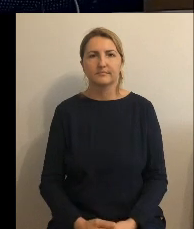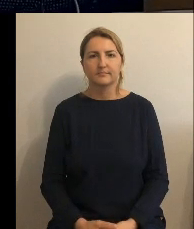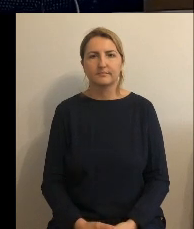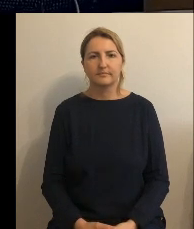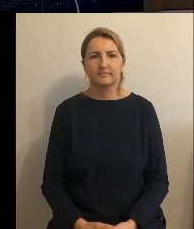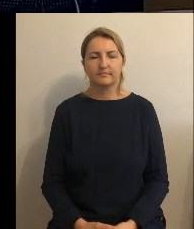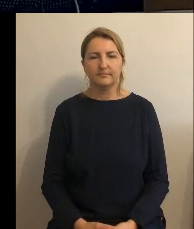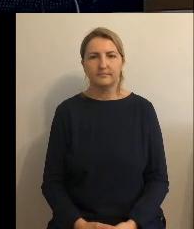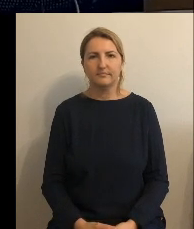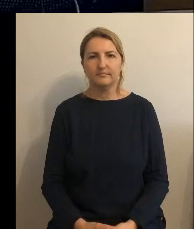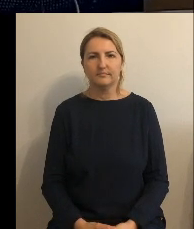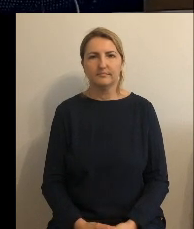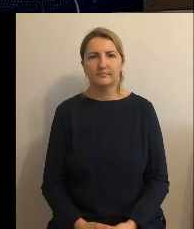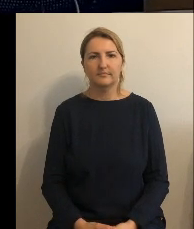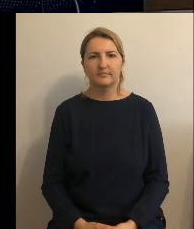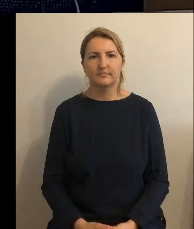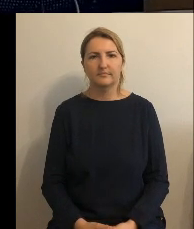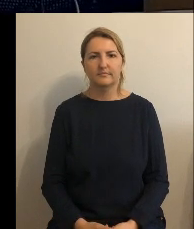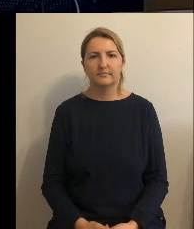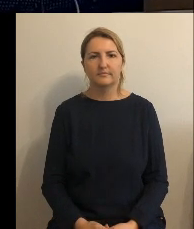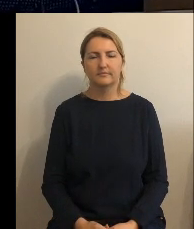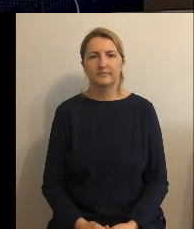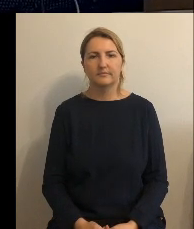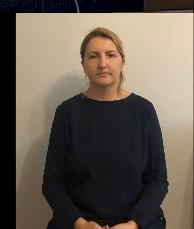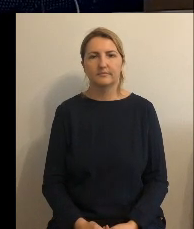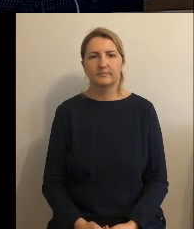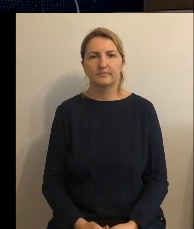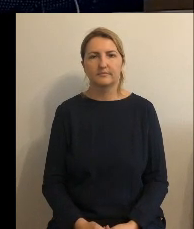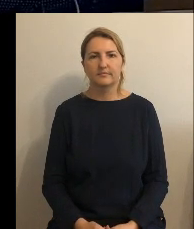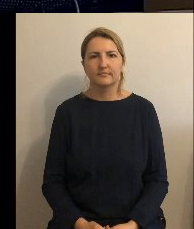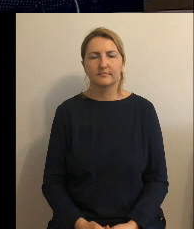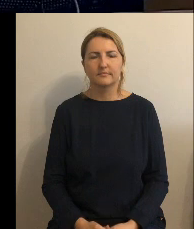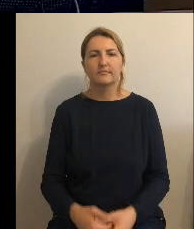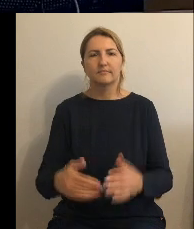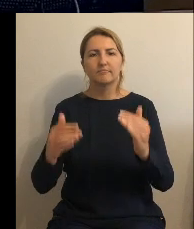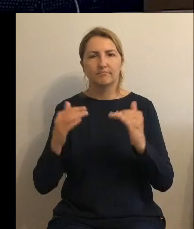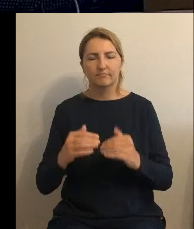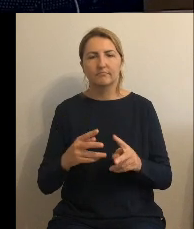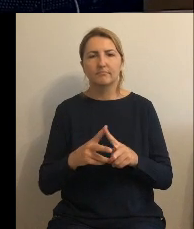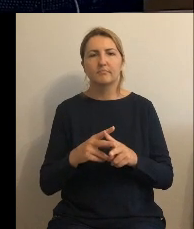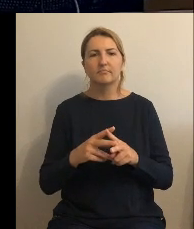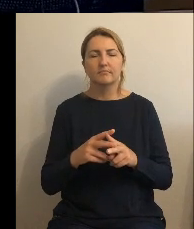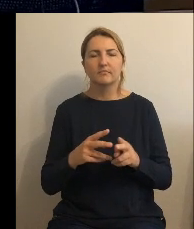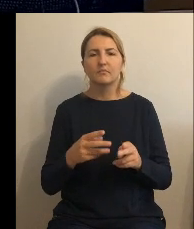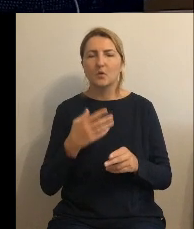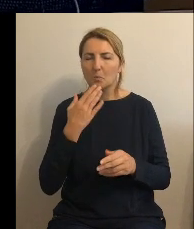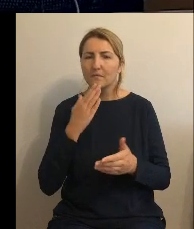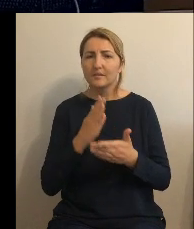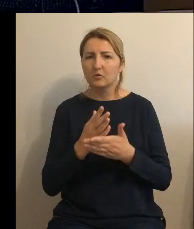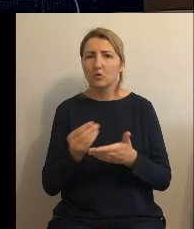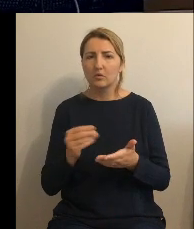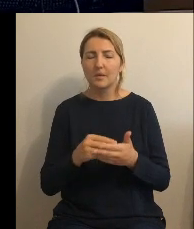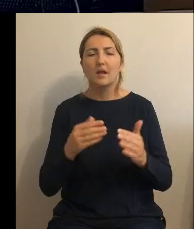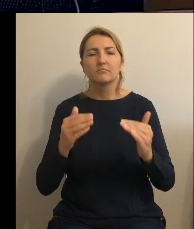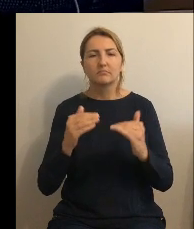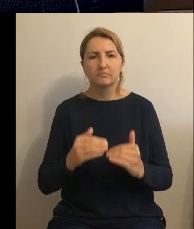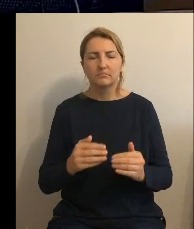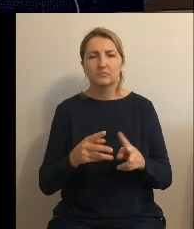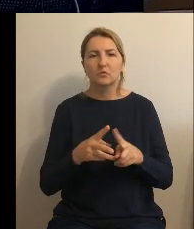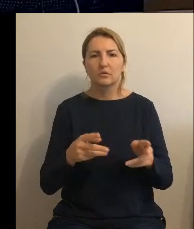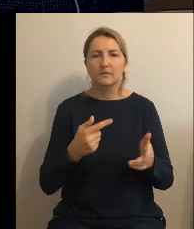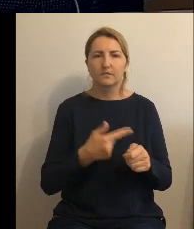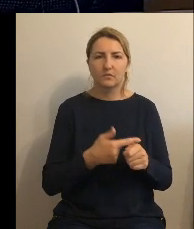i w okresie kwota dopłaty mówimy o kwocie dopłaty i w okresie od 25 do 36 miesiąca